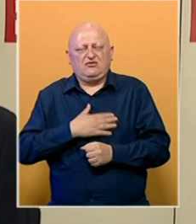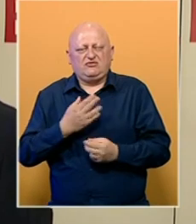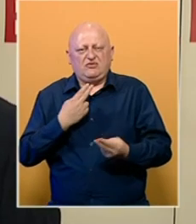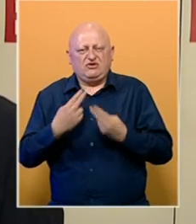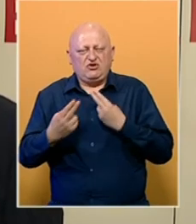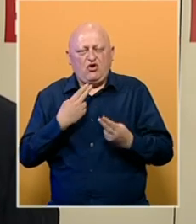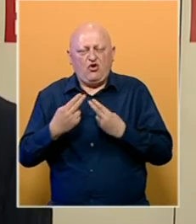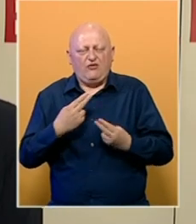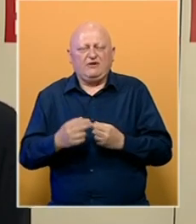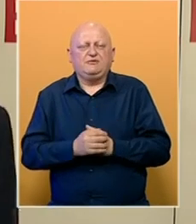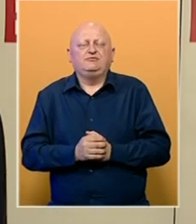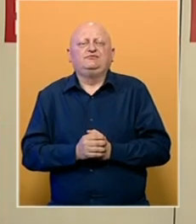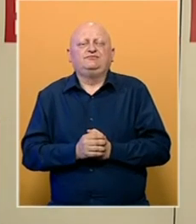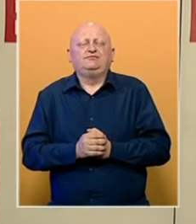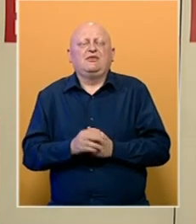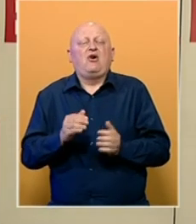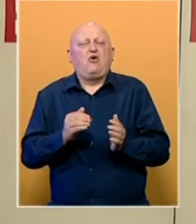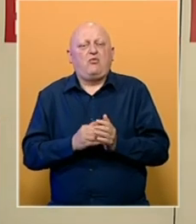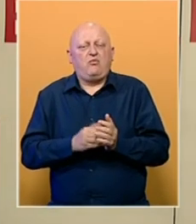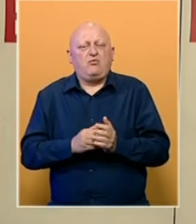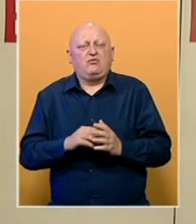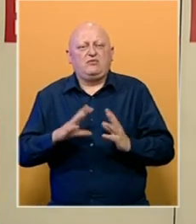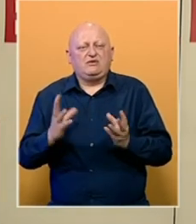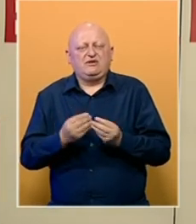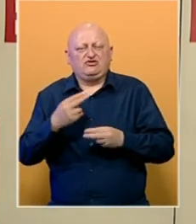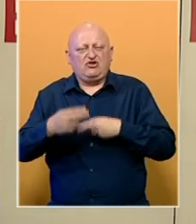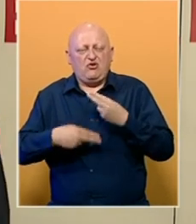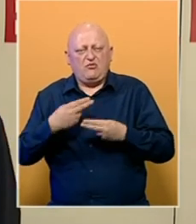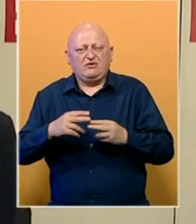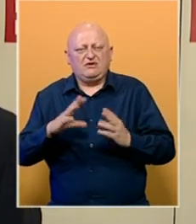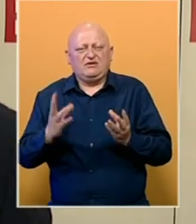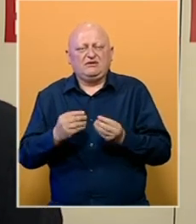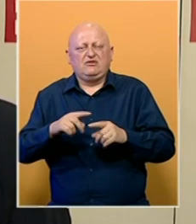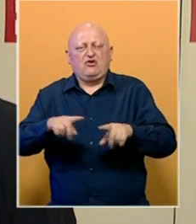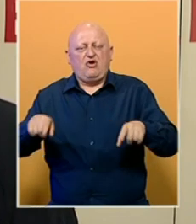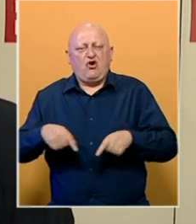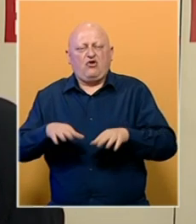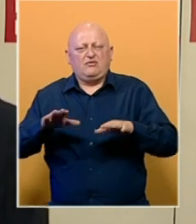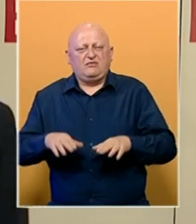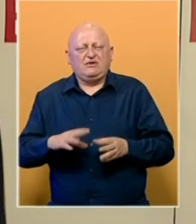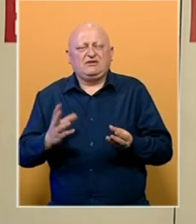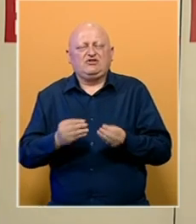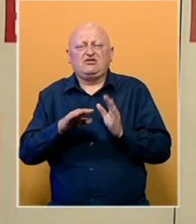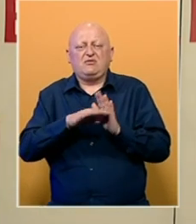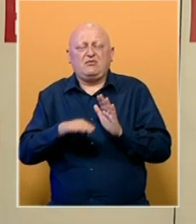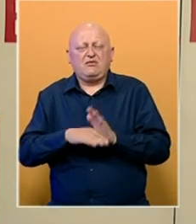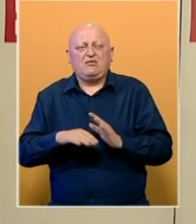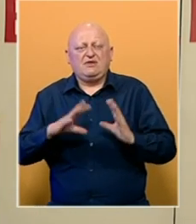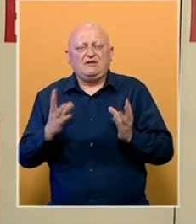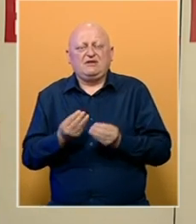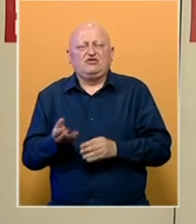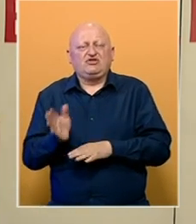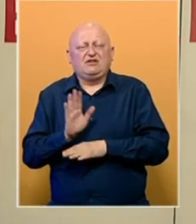dogovaramo, da ako je potrebno imamo zajedničke komisije, zajedničke okrugle stolove, zajedničke programe, zajedničke